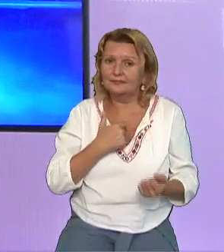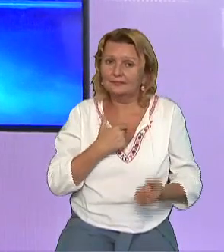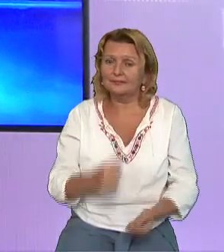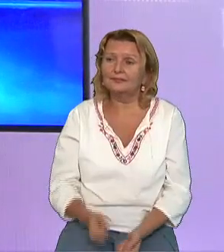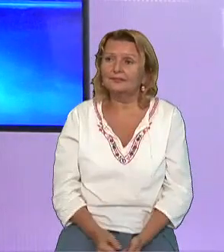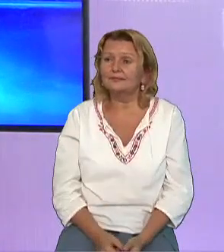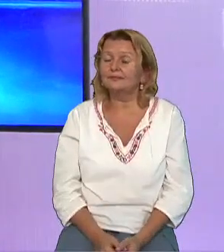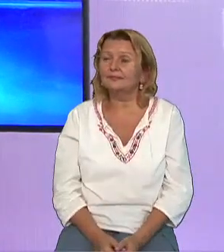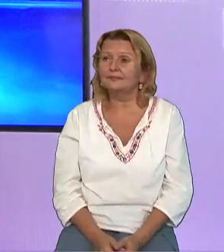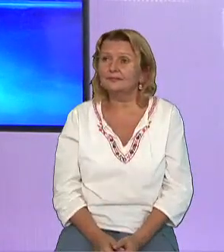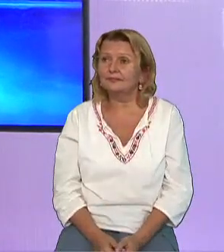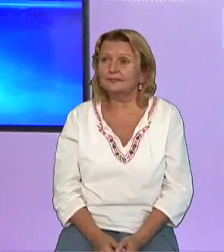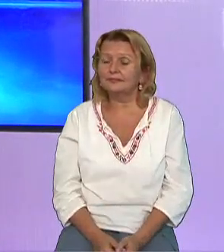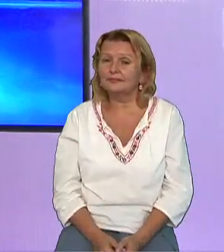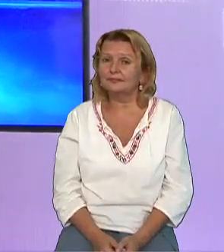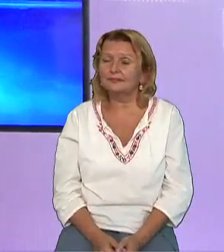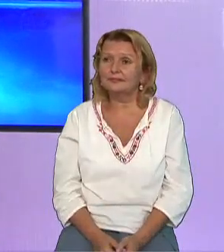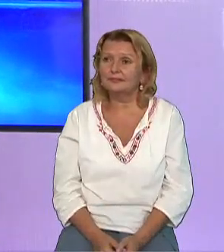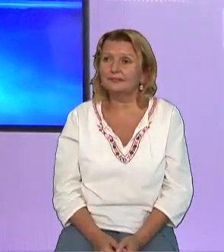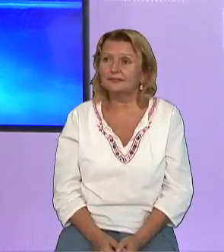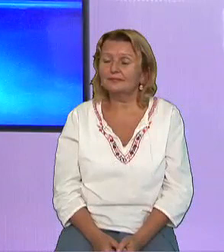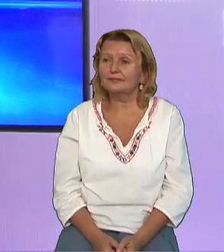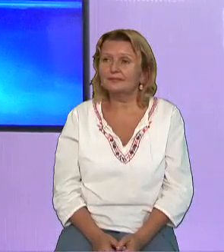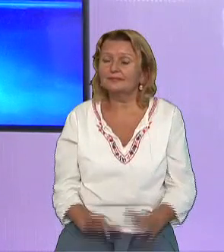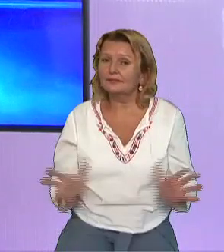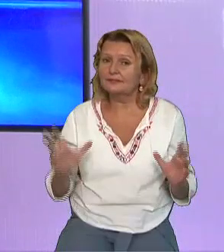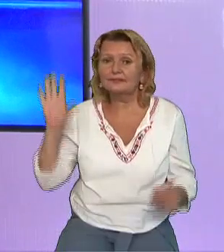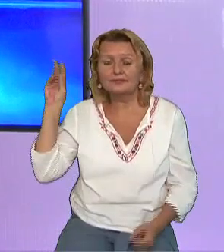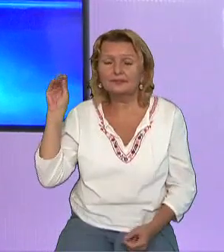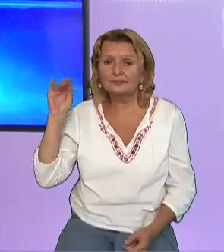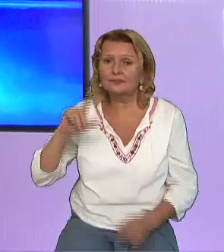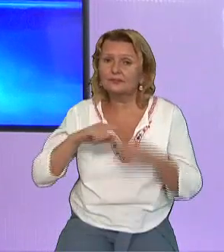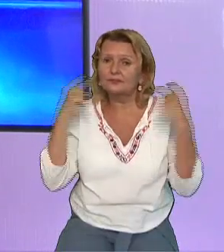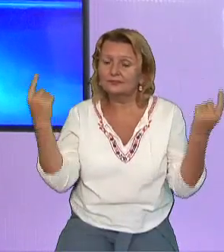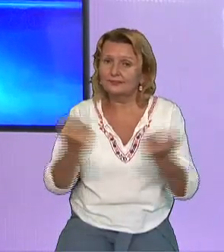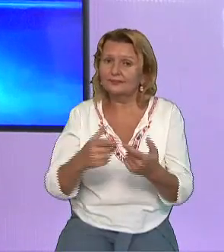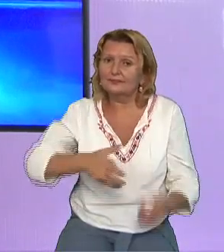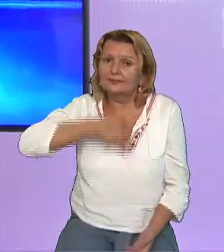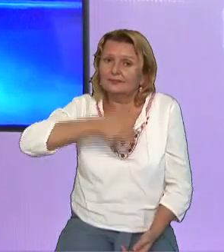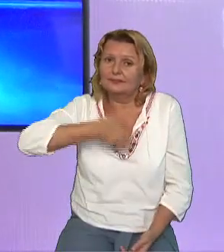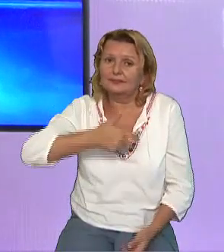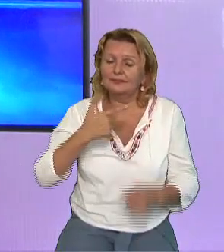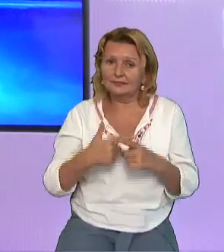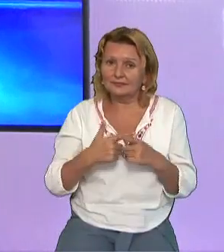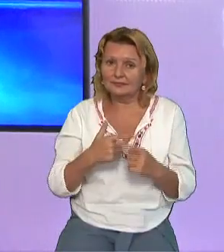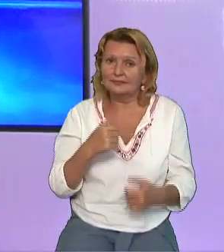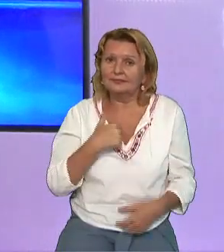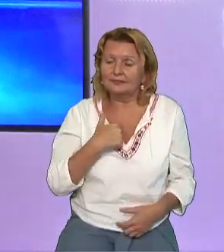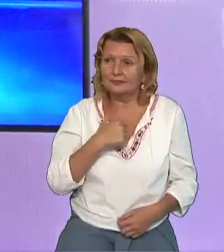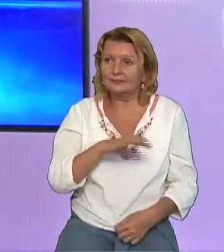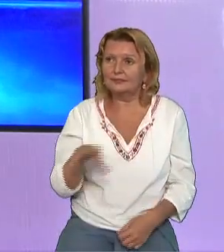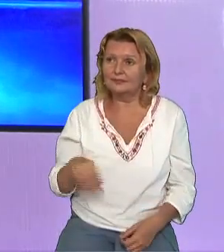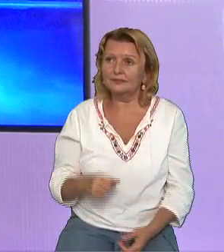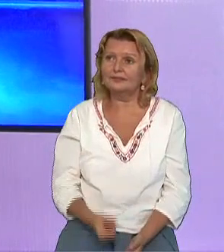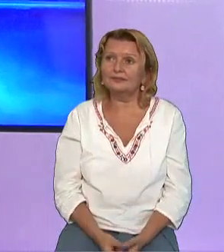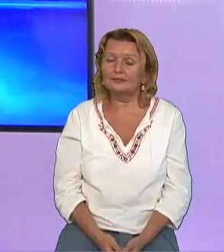se vor bucura cu noi. Pentru că Cristi ne-a cântat atât de frumos Și